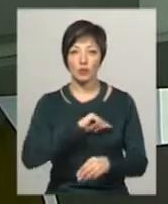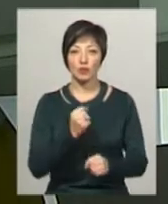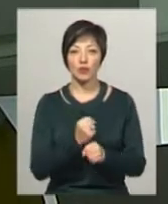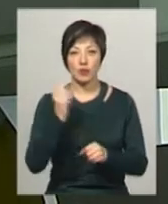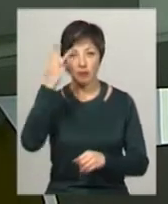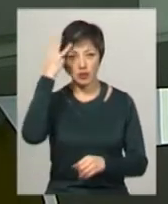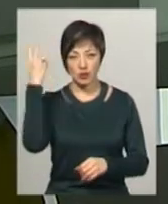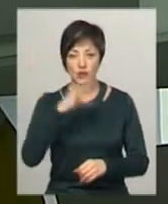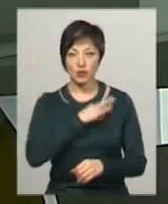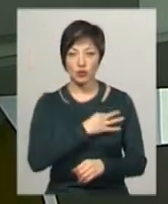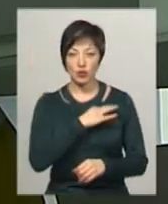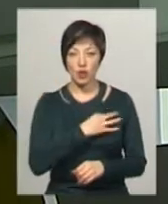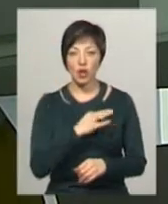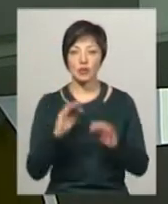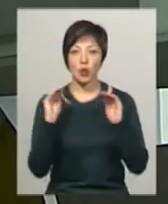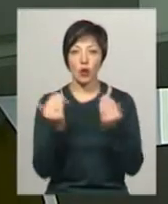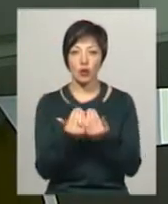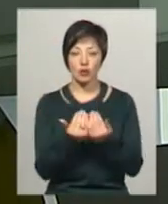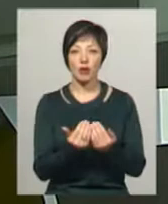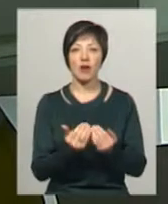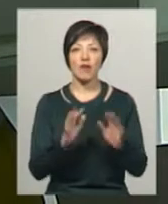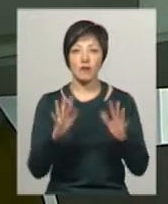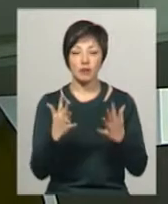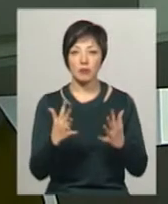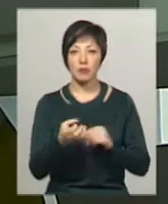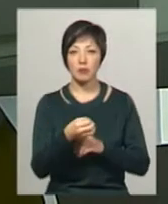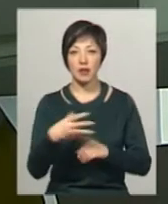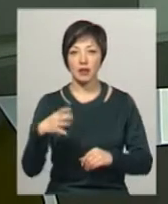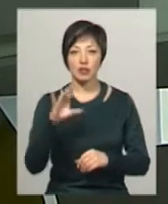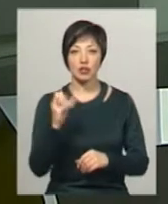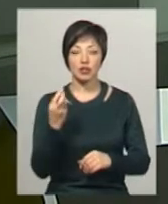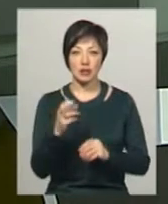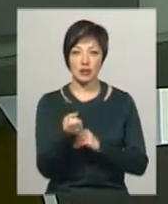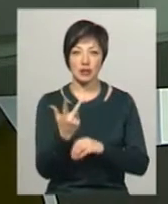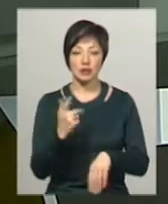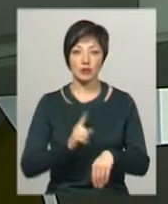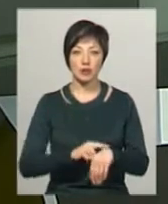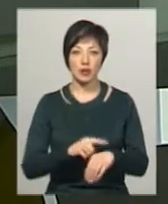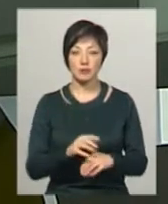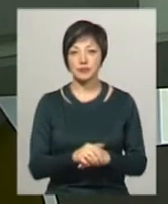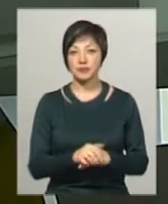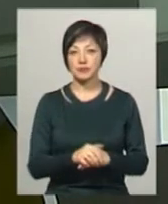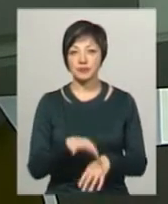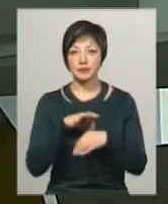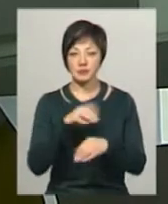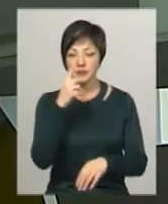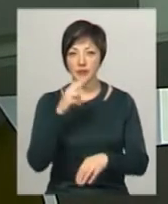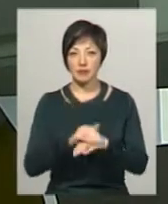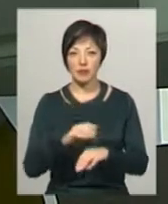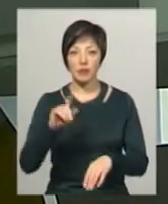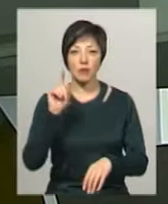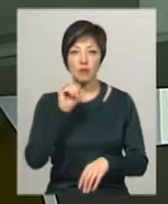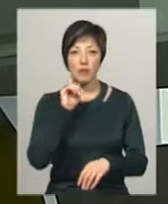роботи Хмельницького слідчого ізолятору Вадима Остапіка, випадок стався 15 січня о 13-й годині. Тіло виявив молодший